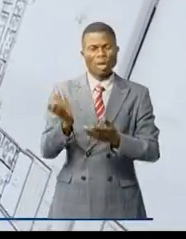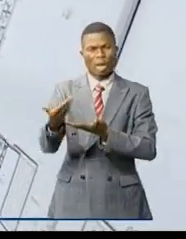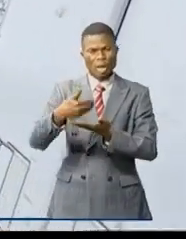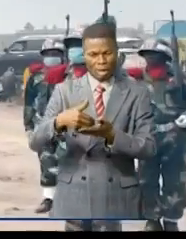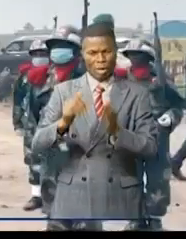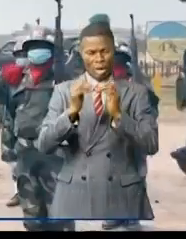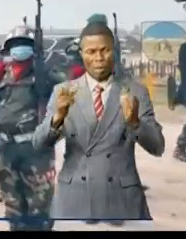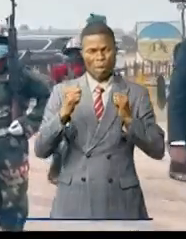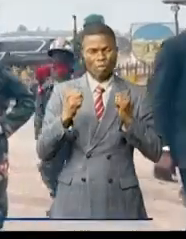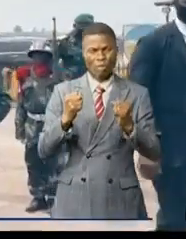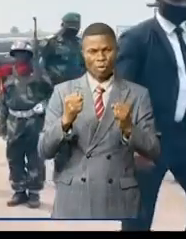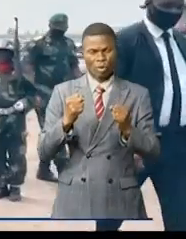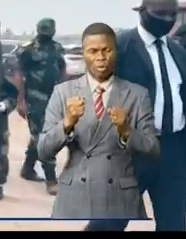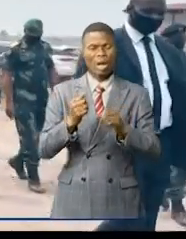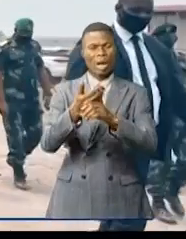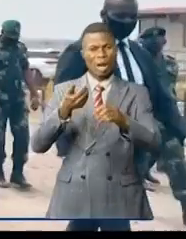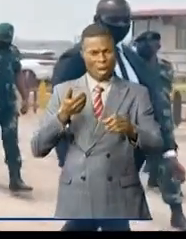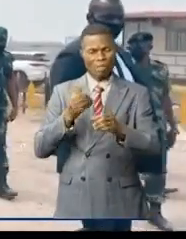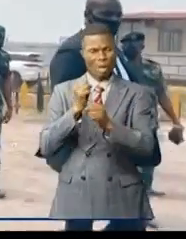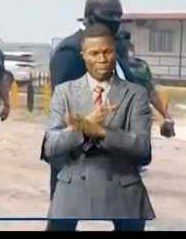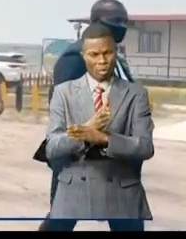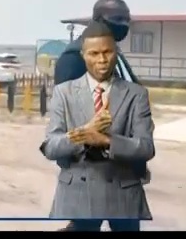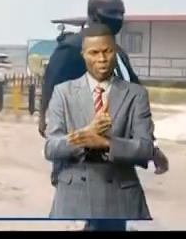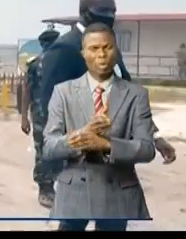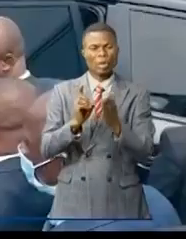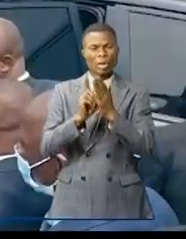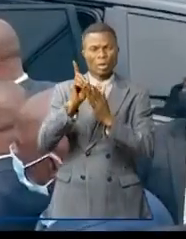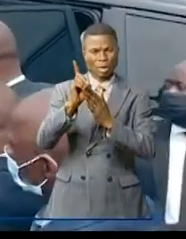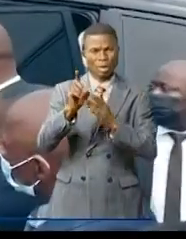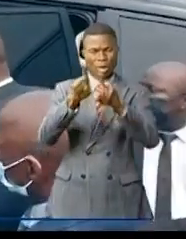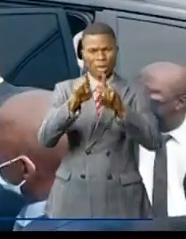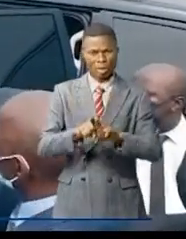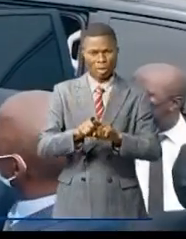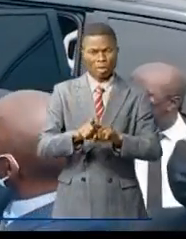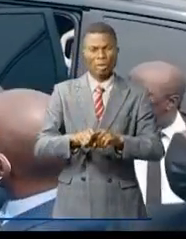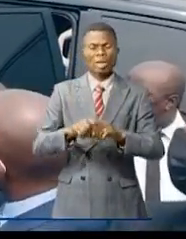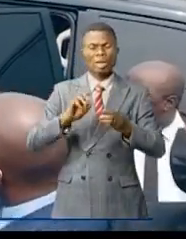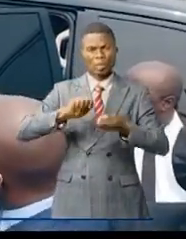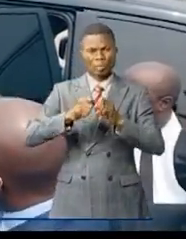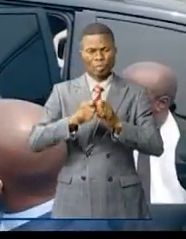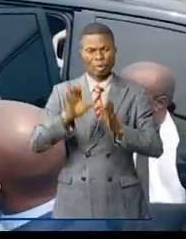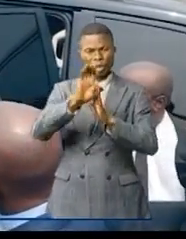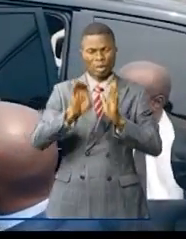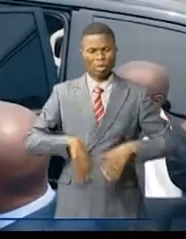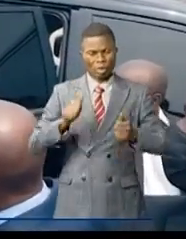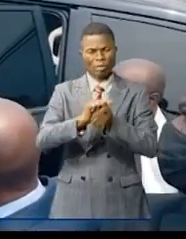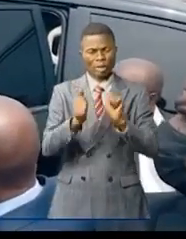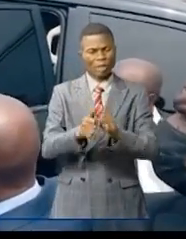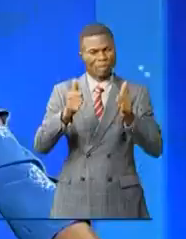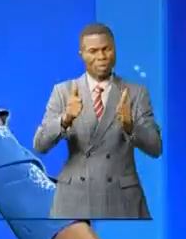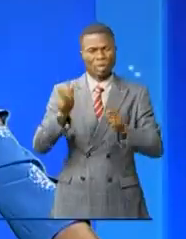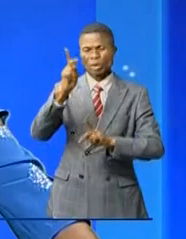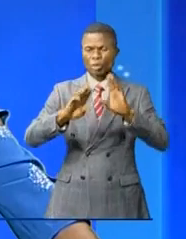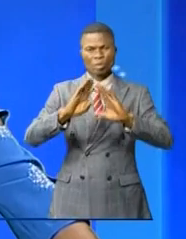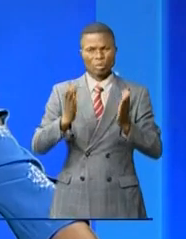à une paix durable, préalable, indispensable au développement et à une amélioration des conditions de vie des populations.